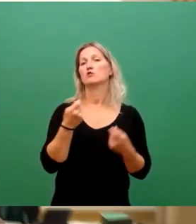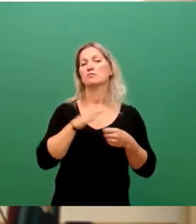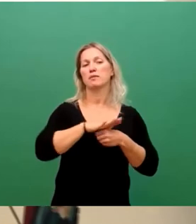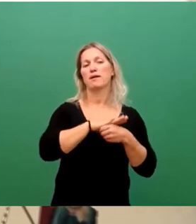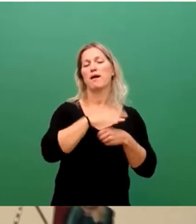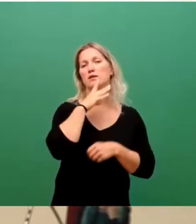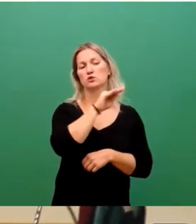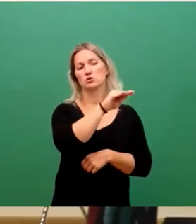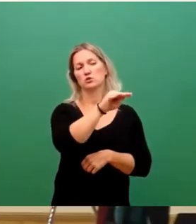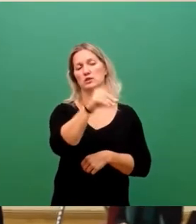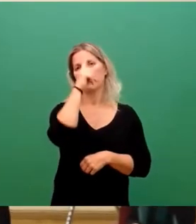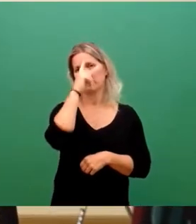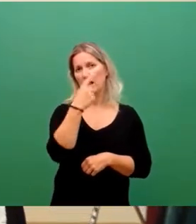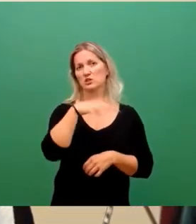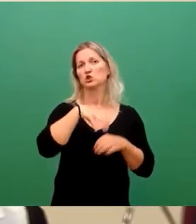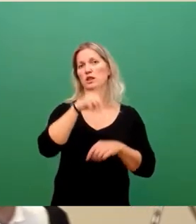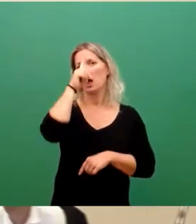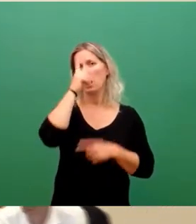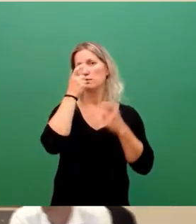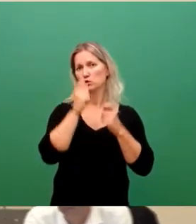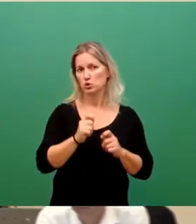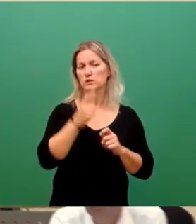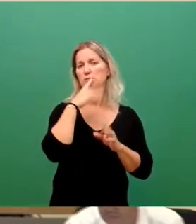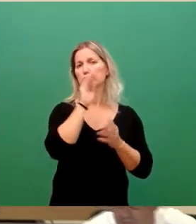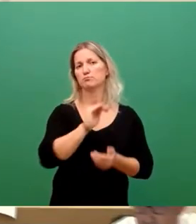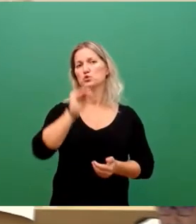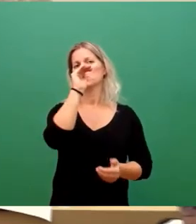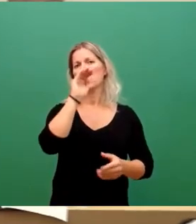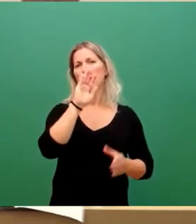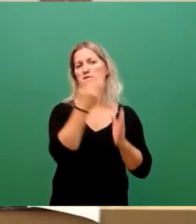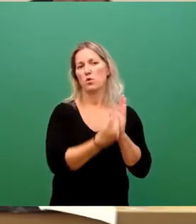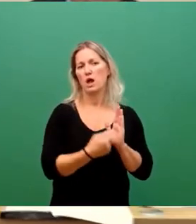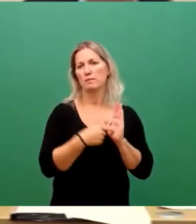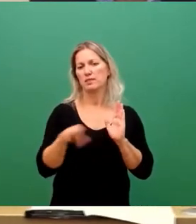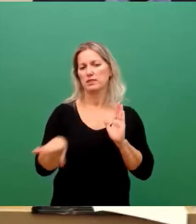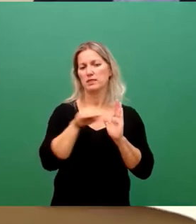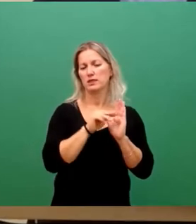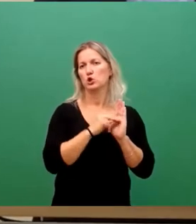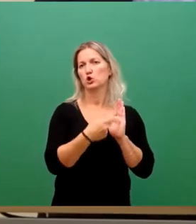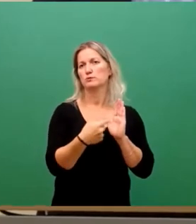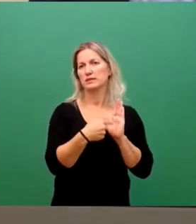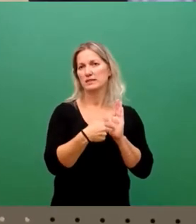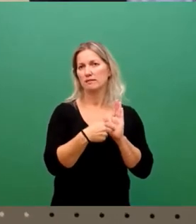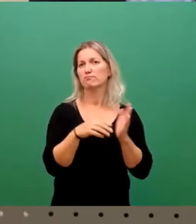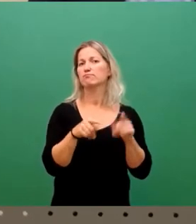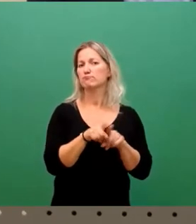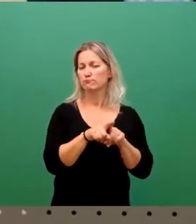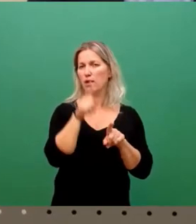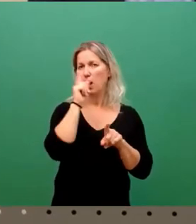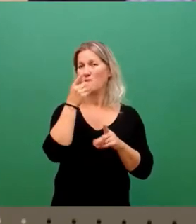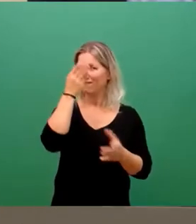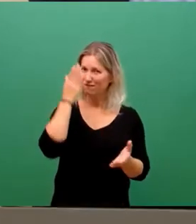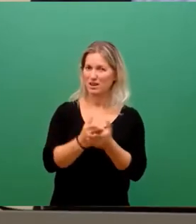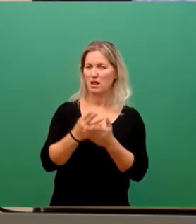Stadtratsbeschlüsse in den Budgetvergaben umzusetzen, genauso wie wir dann in der finalen Planung, wenn es